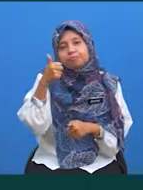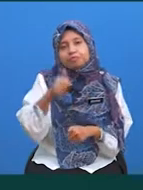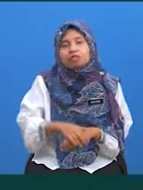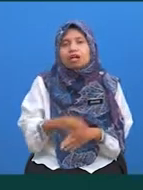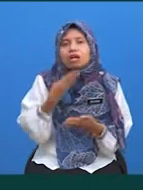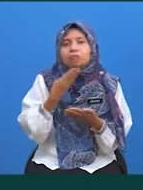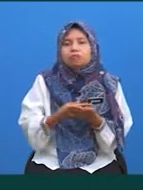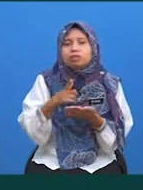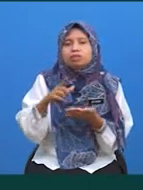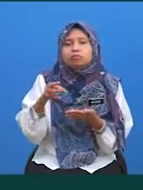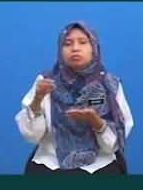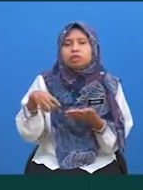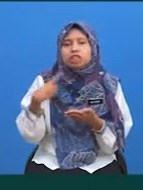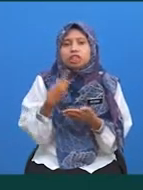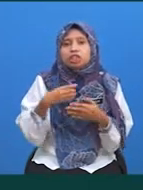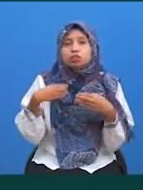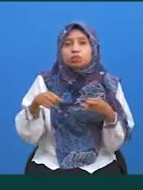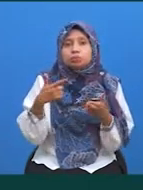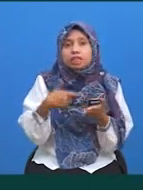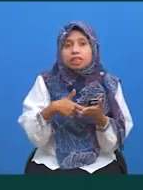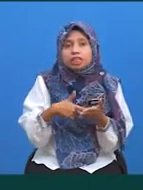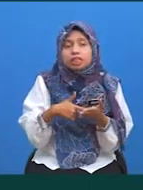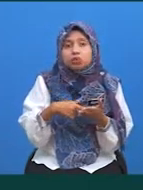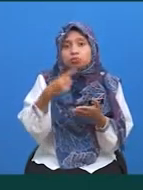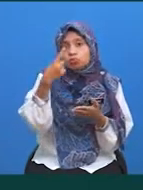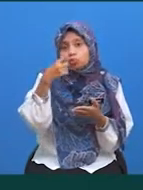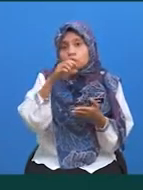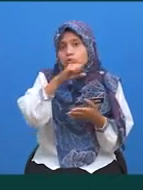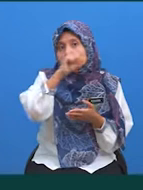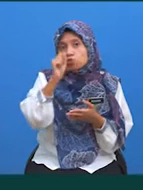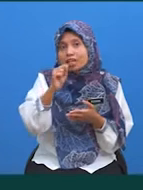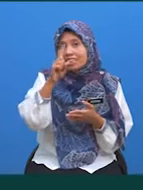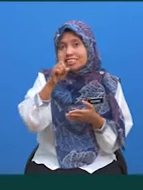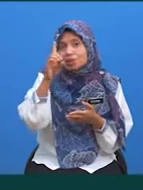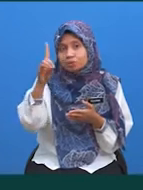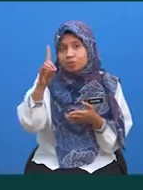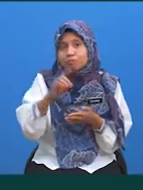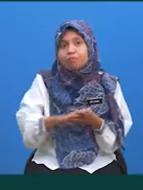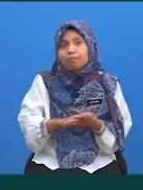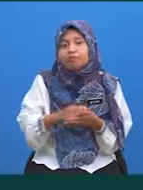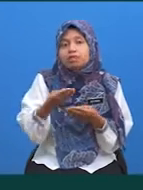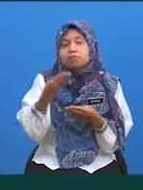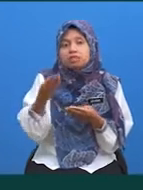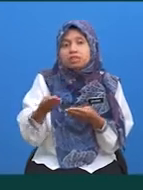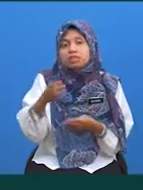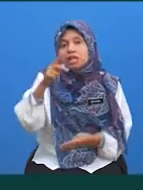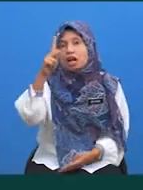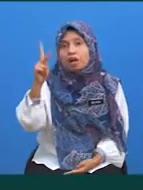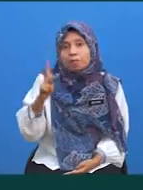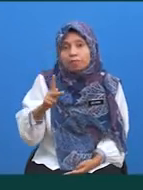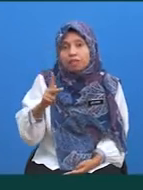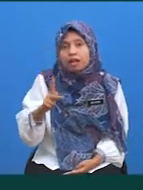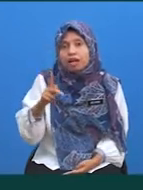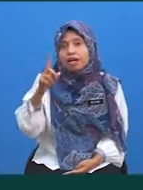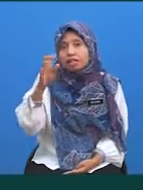Baiklah, murid-murid Kita cuba lagi dengan melihat latihan 1D Diberi kamiran